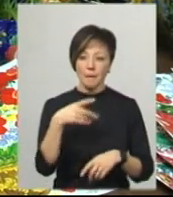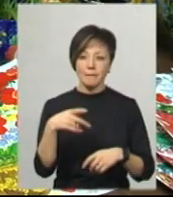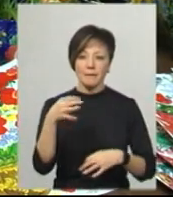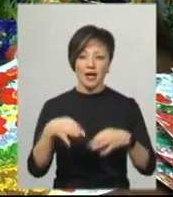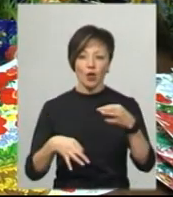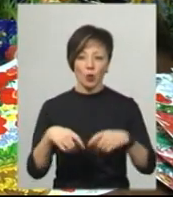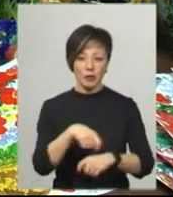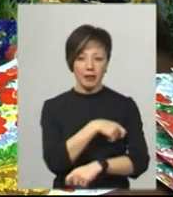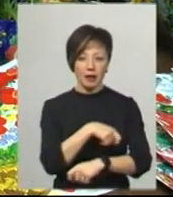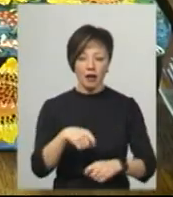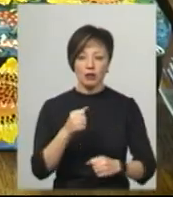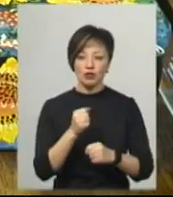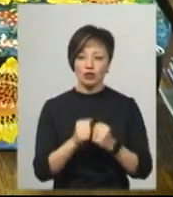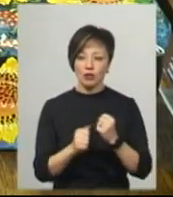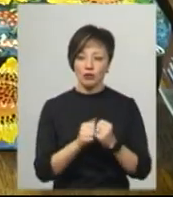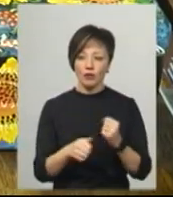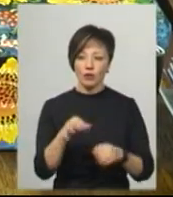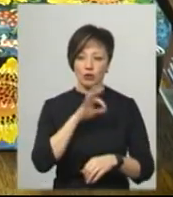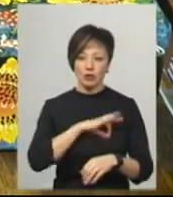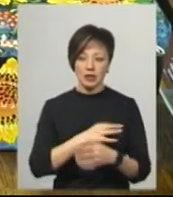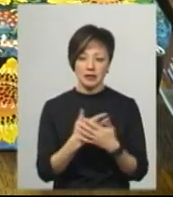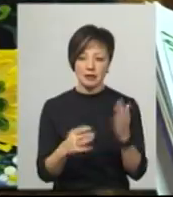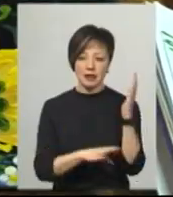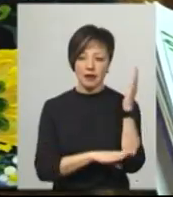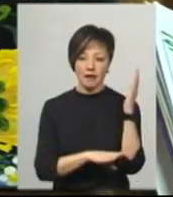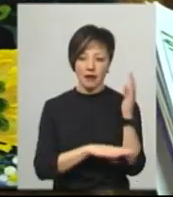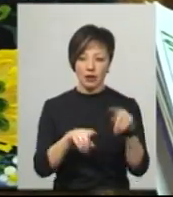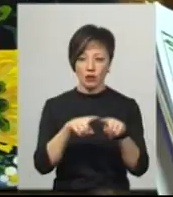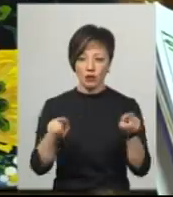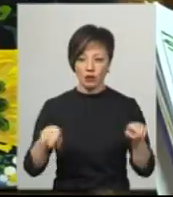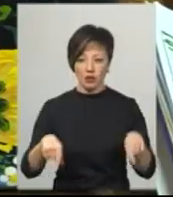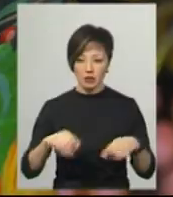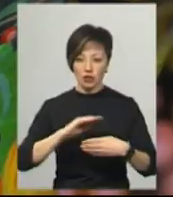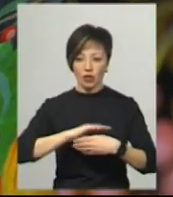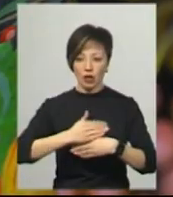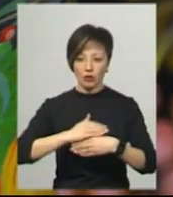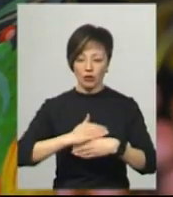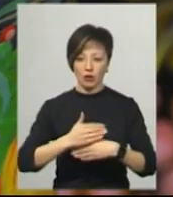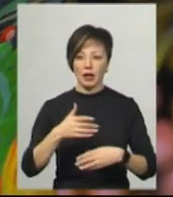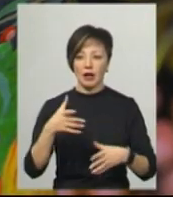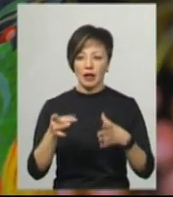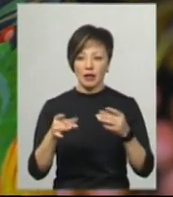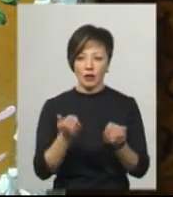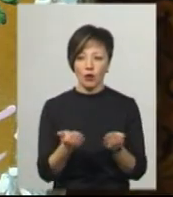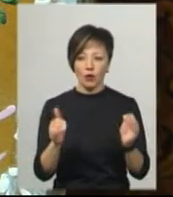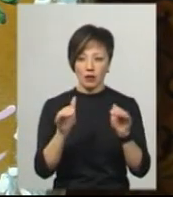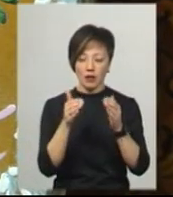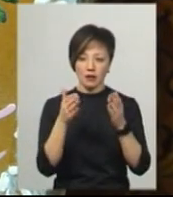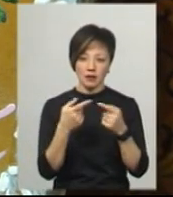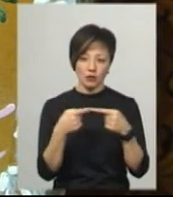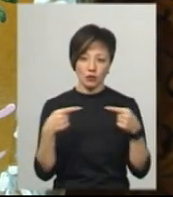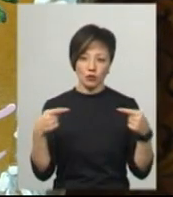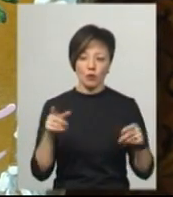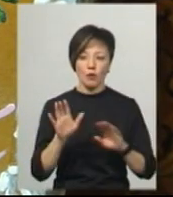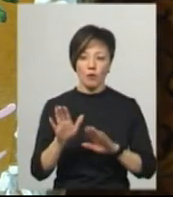матеріалами. Тому часто використовує для художнього розпису різні дерев'яні дощечки, ключниці та шкатулки, глиняні, горнятка, іглечики, вази тощо.